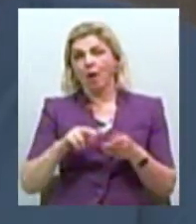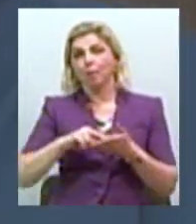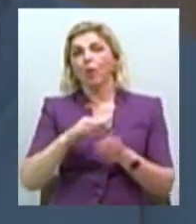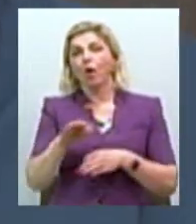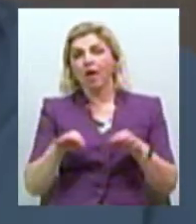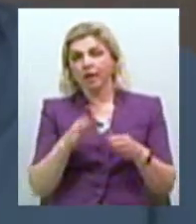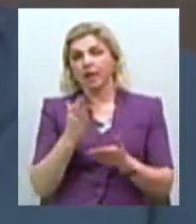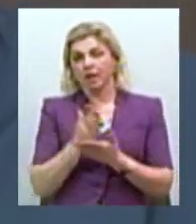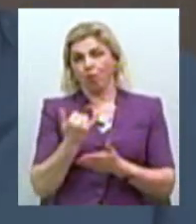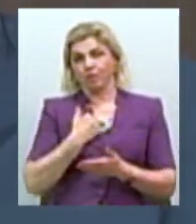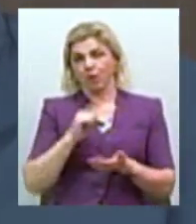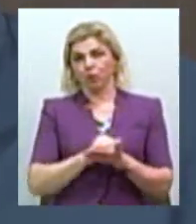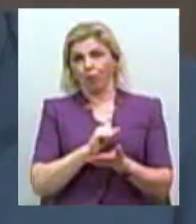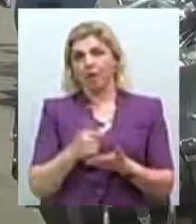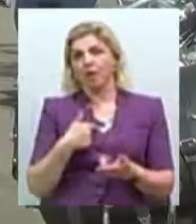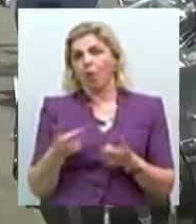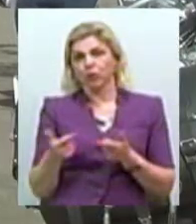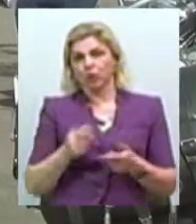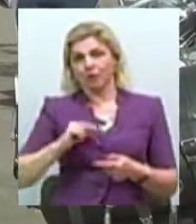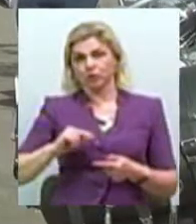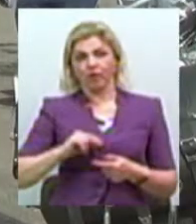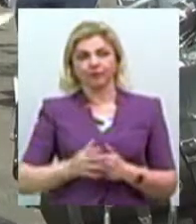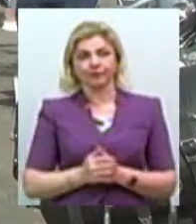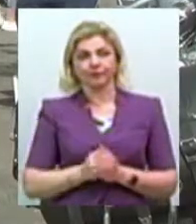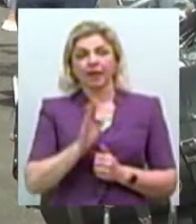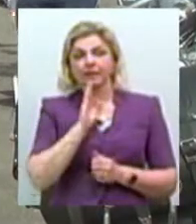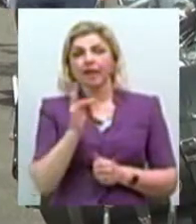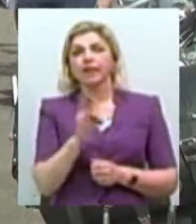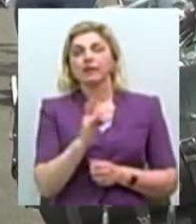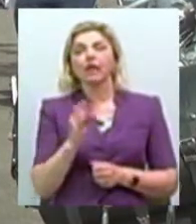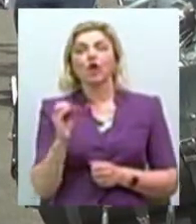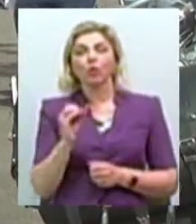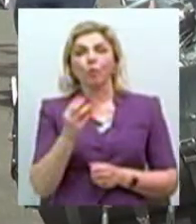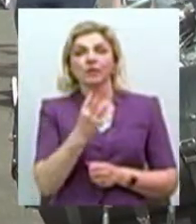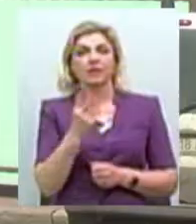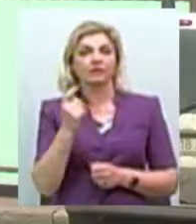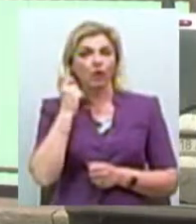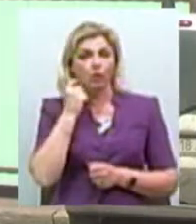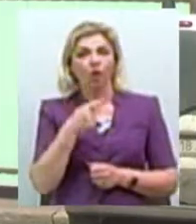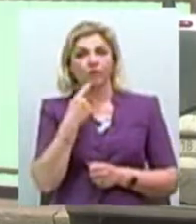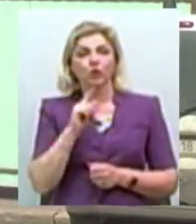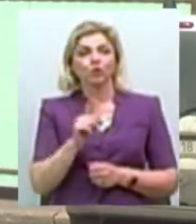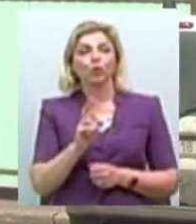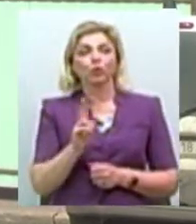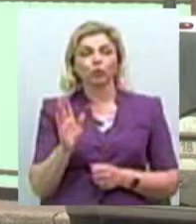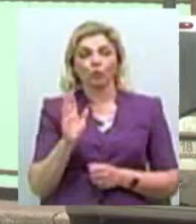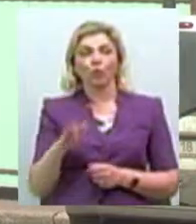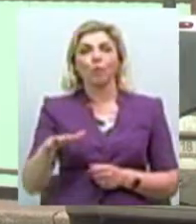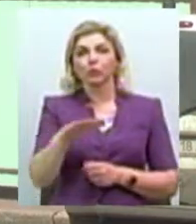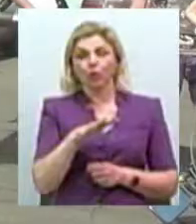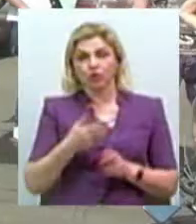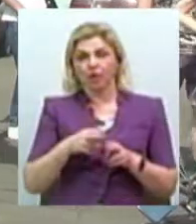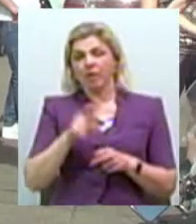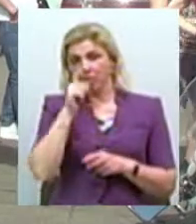у мене є документи, я готовий працювати. 32-річна Наталія Ярема вважає, що граніт, яким планують укласти площу, негативно впливатиме на здоров'я